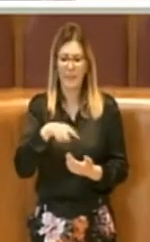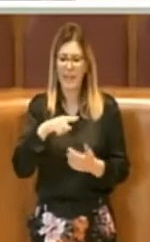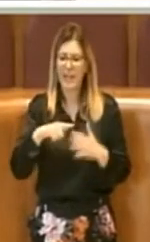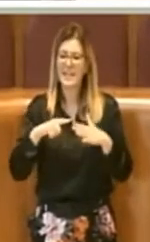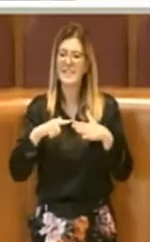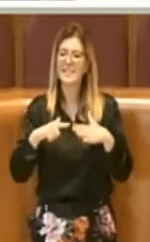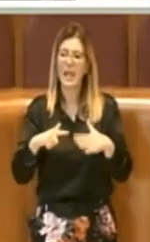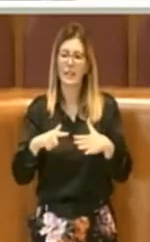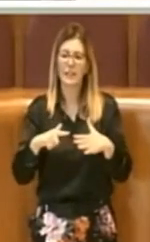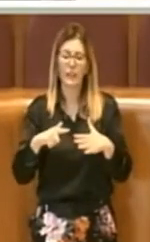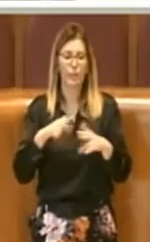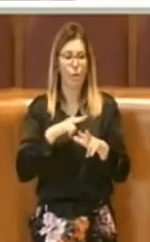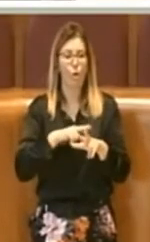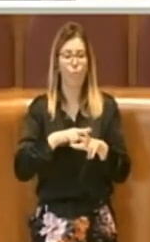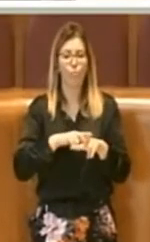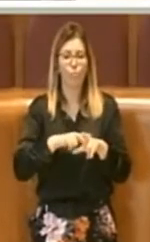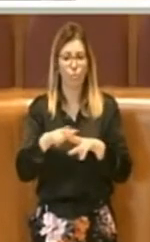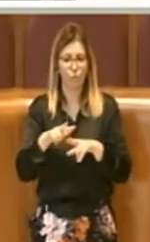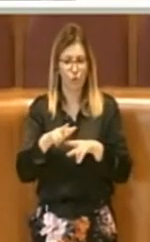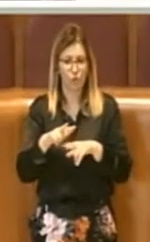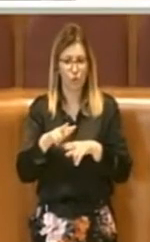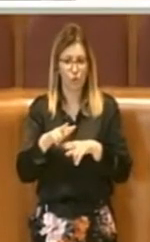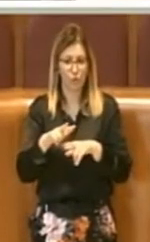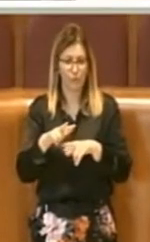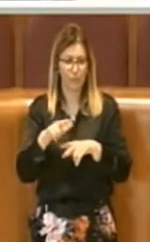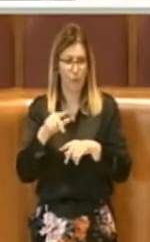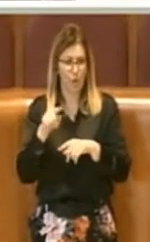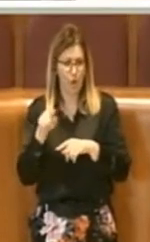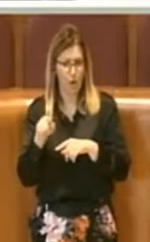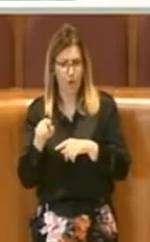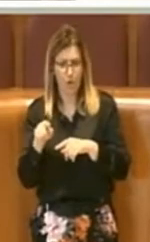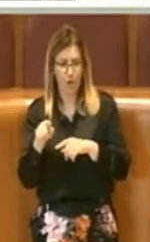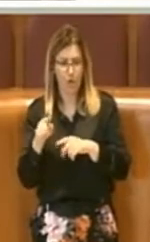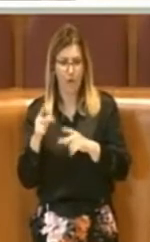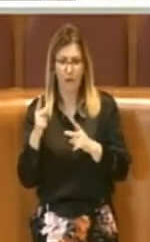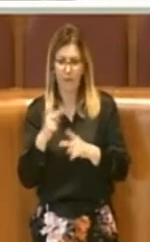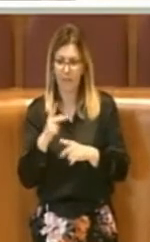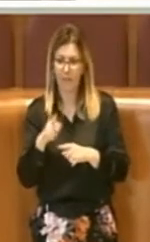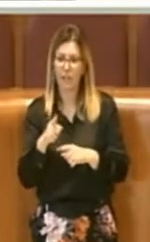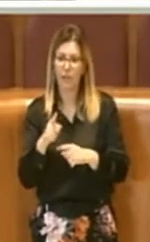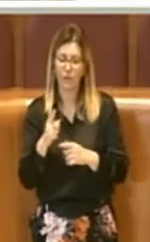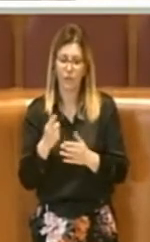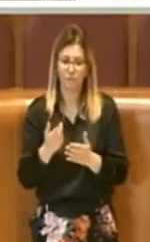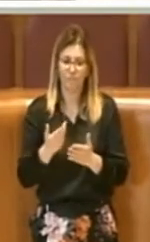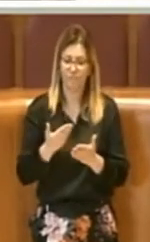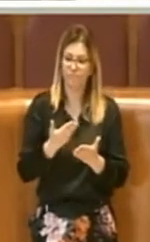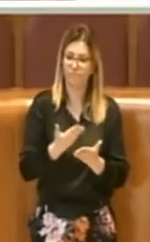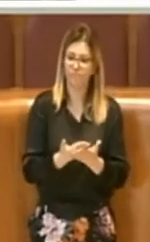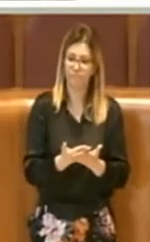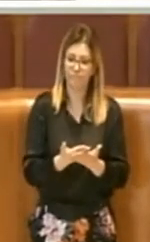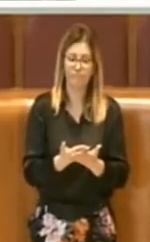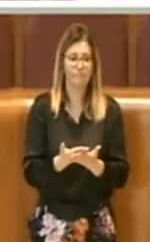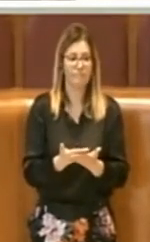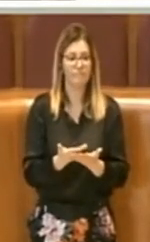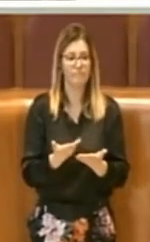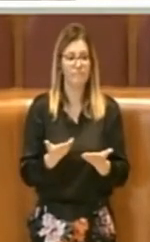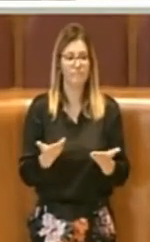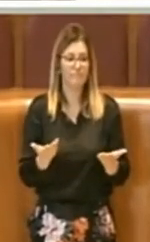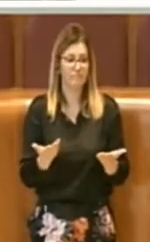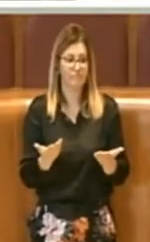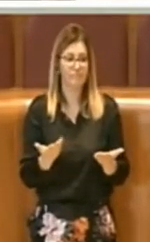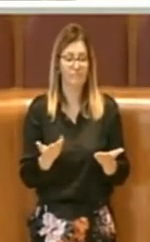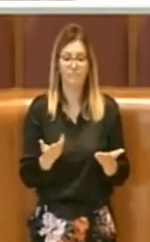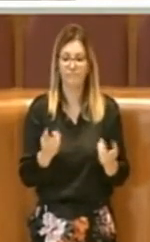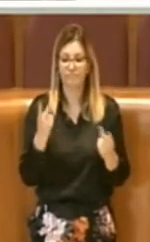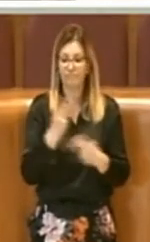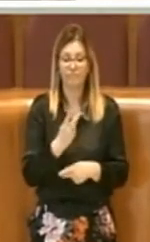non possono rappresentare, ovviamente mi sembra evidente, essendo io di un altro